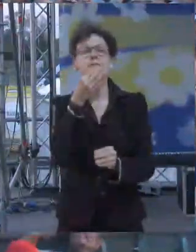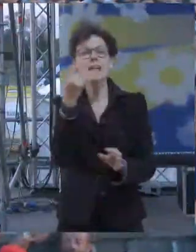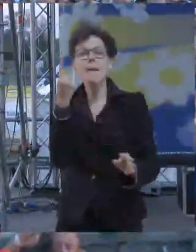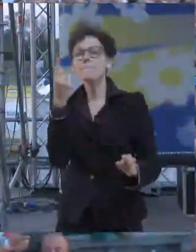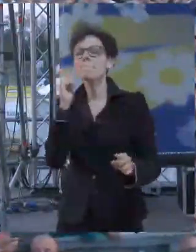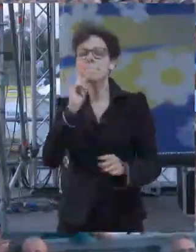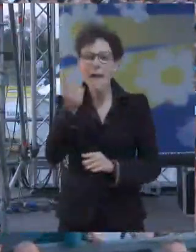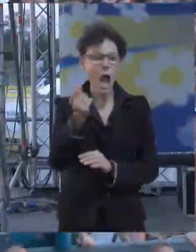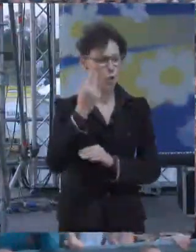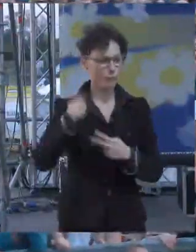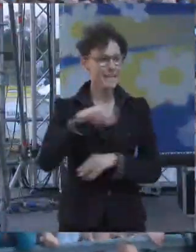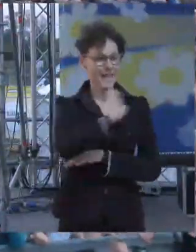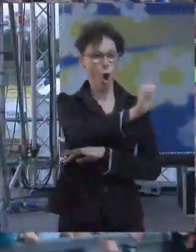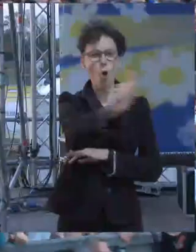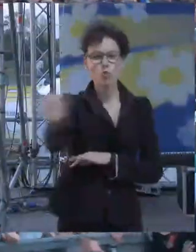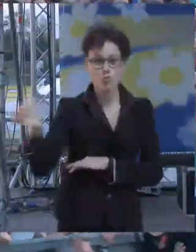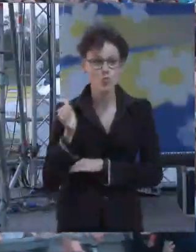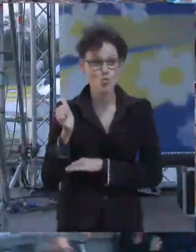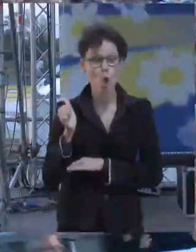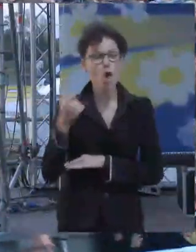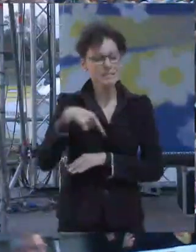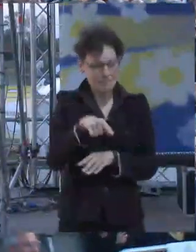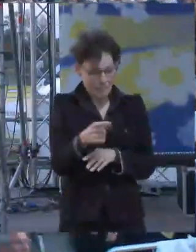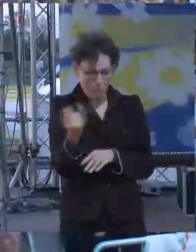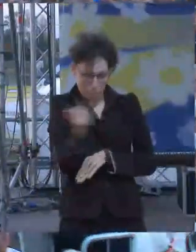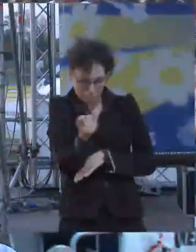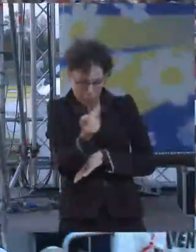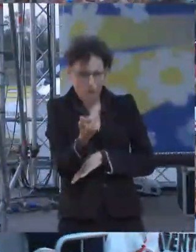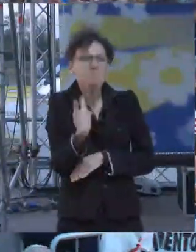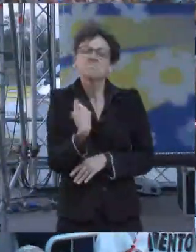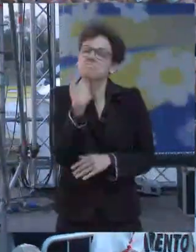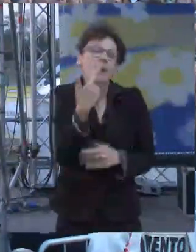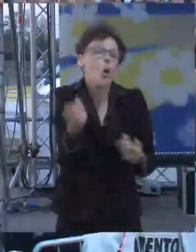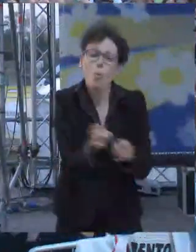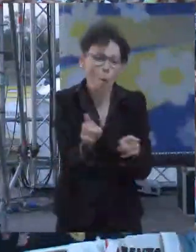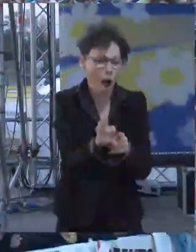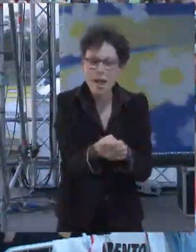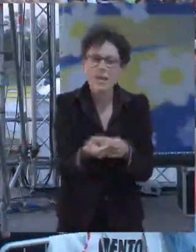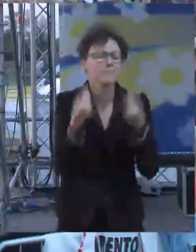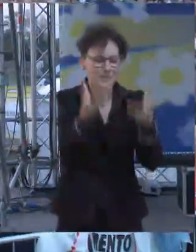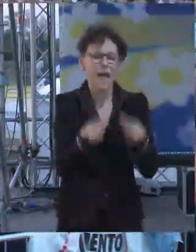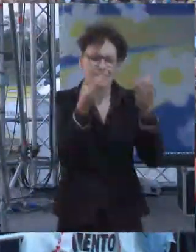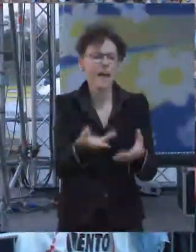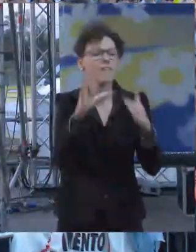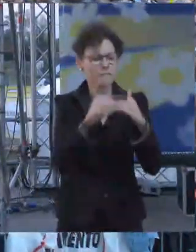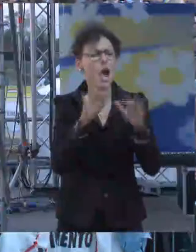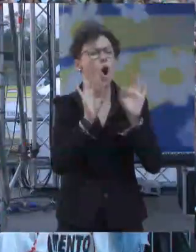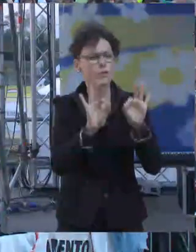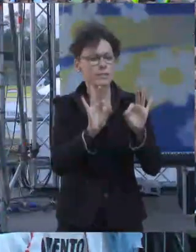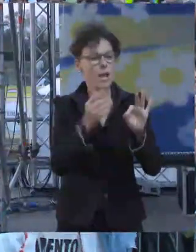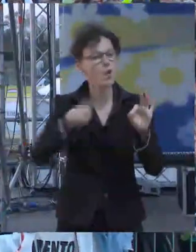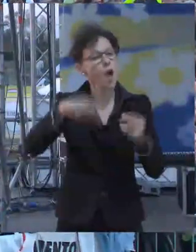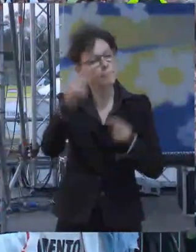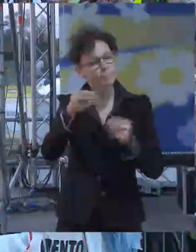qualità della vita di ciascuno di noi anche se non sono visibili e non portano consenso allora noi amministratori